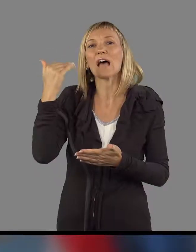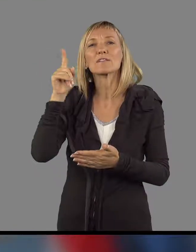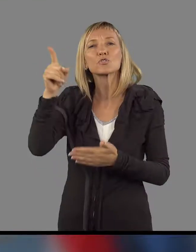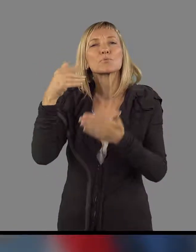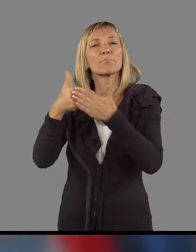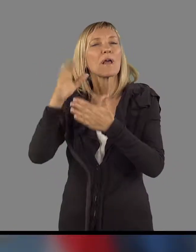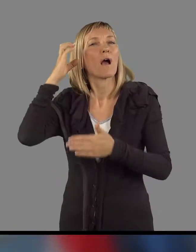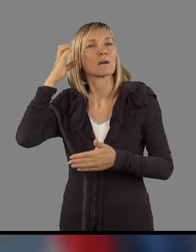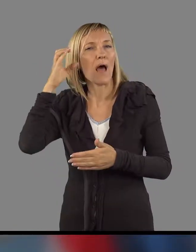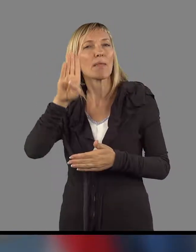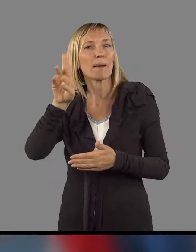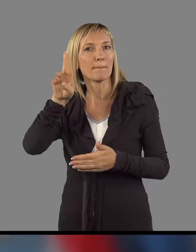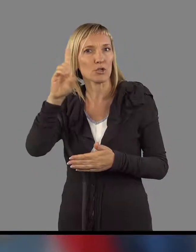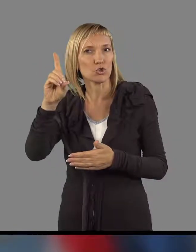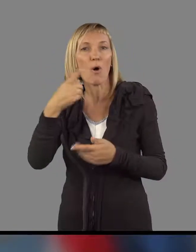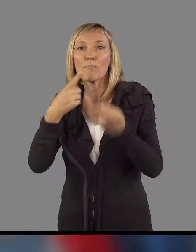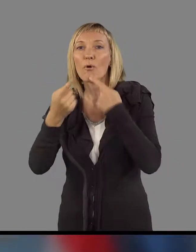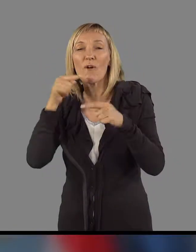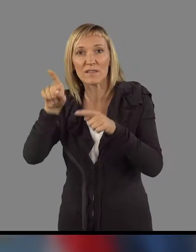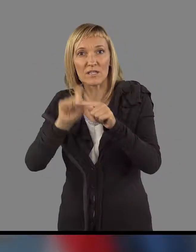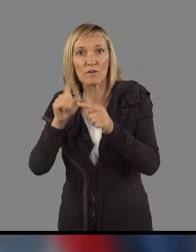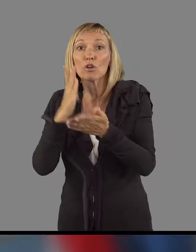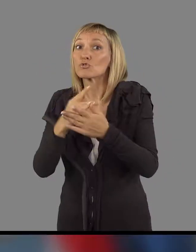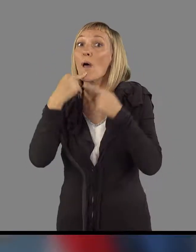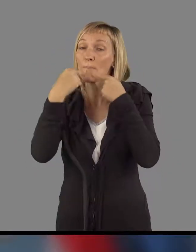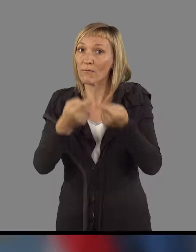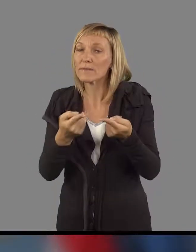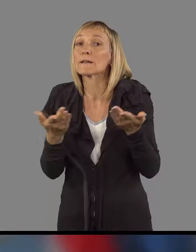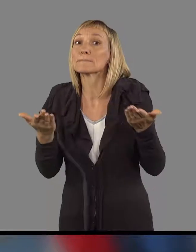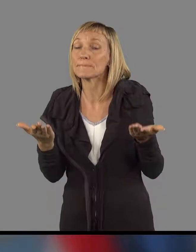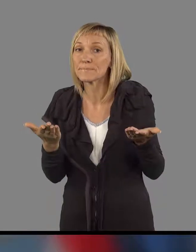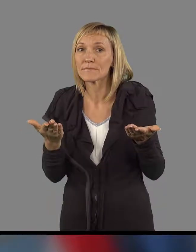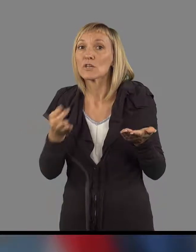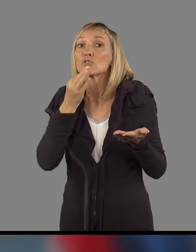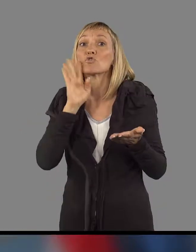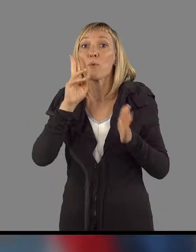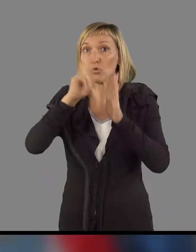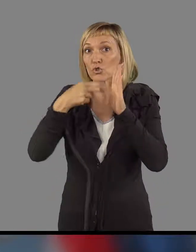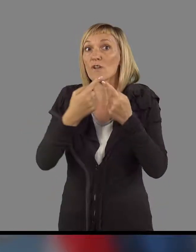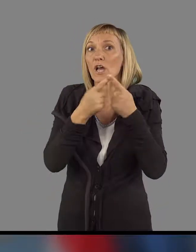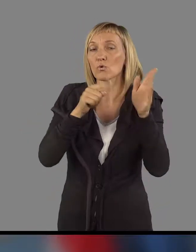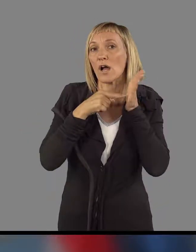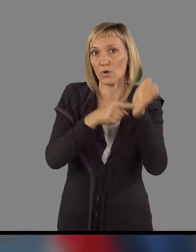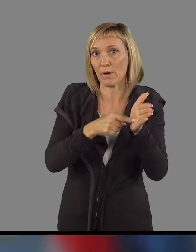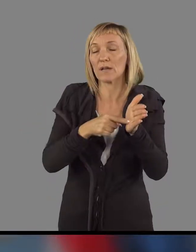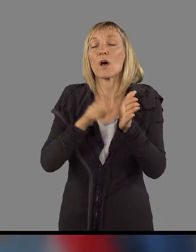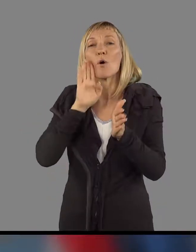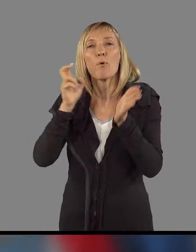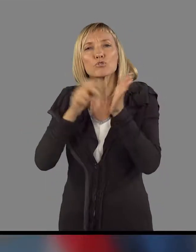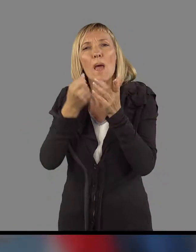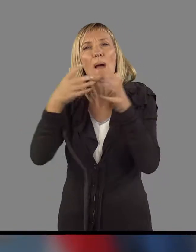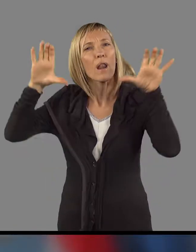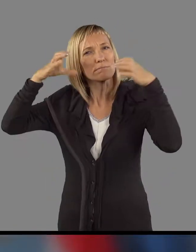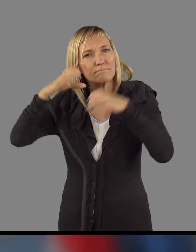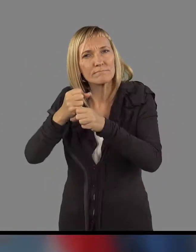se pogovarjali v teh zadevah, smo seveda tudi povedali, da ukolikor bodo številke drugačne, bomo še nekoliko